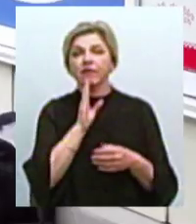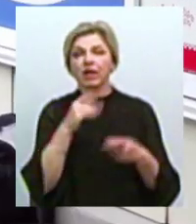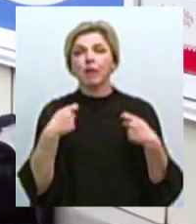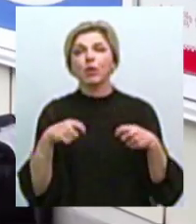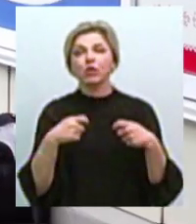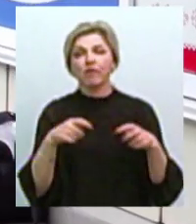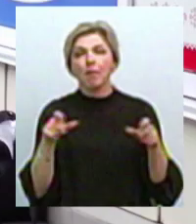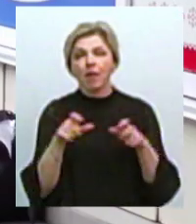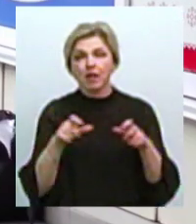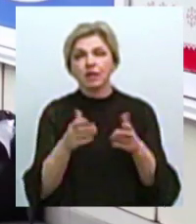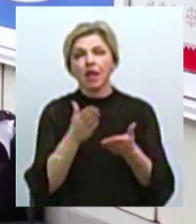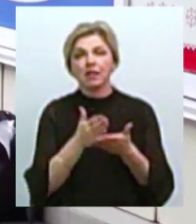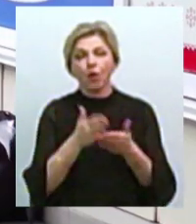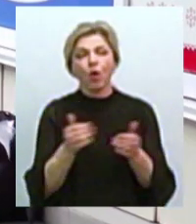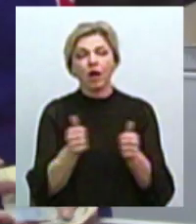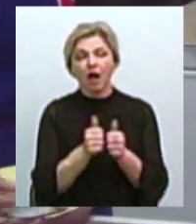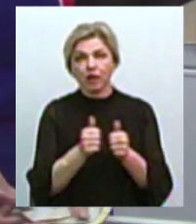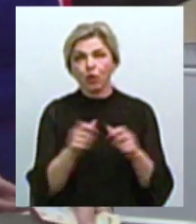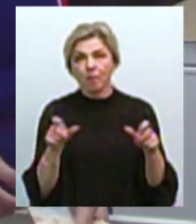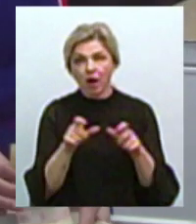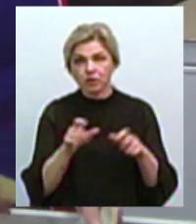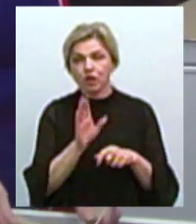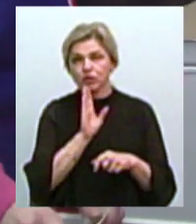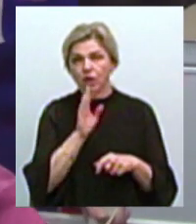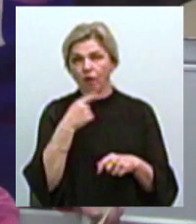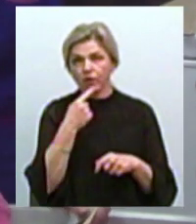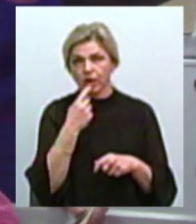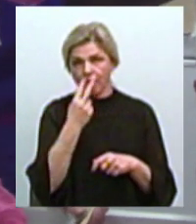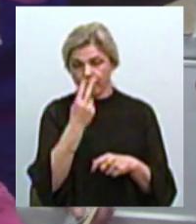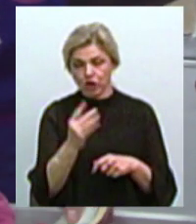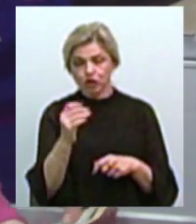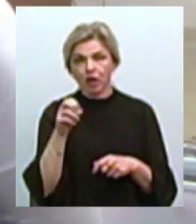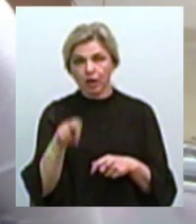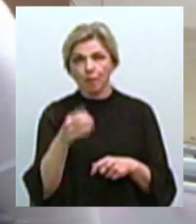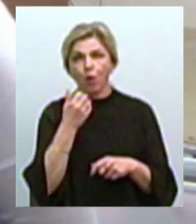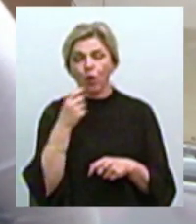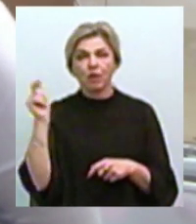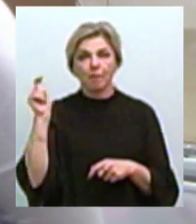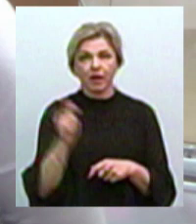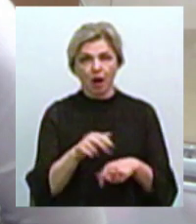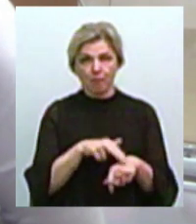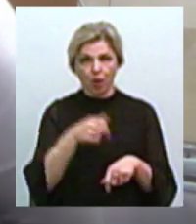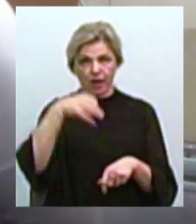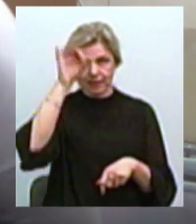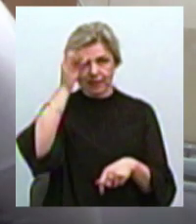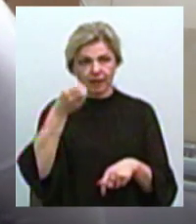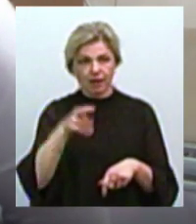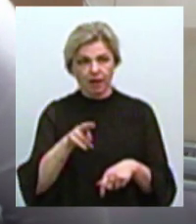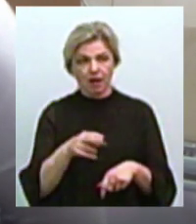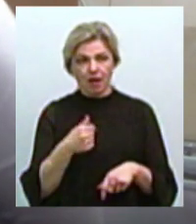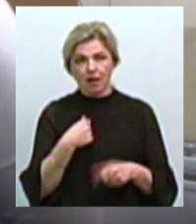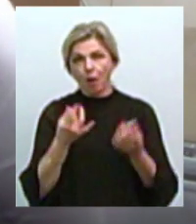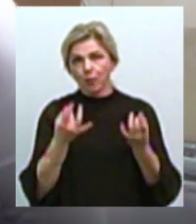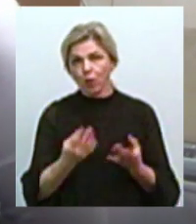розташованого поруч, не називає прізвища. Жінка говорить, череп побачила, коли приїхала поліція. Я просто